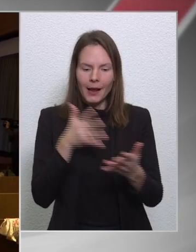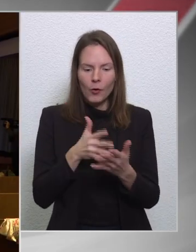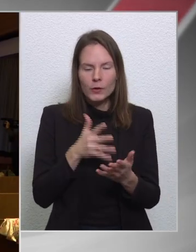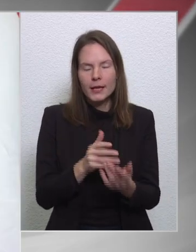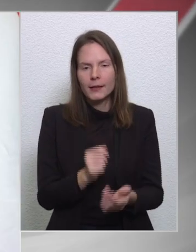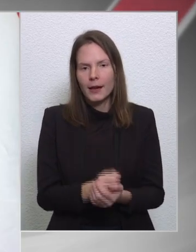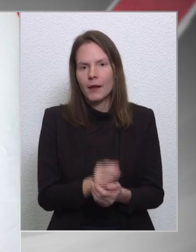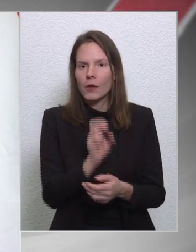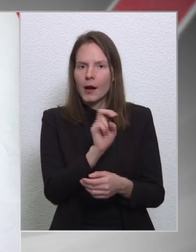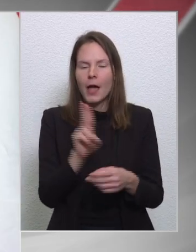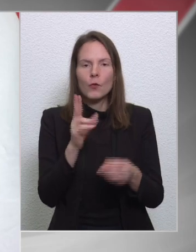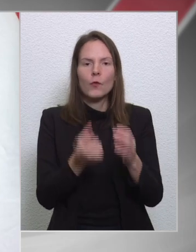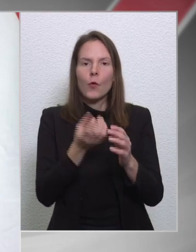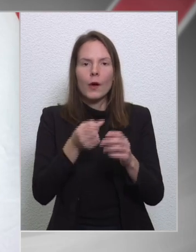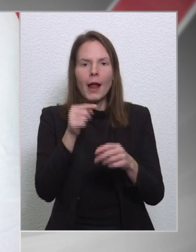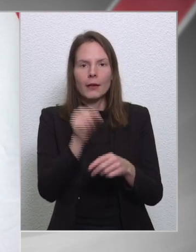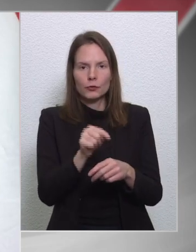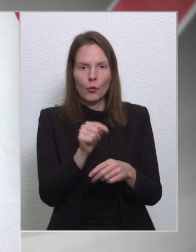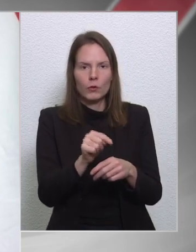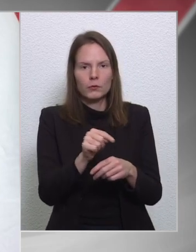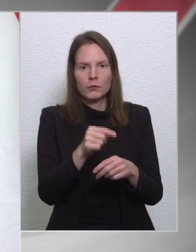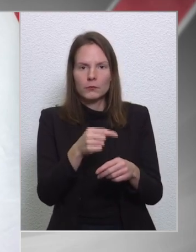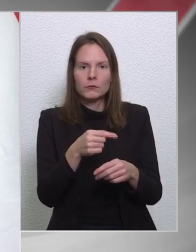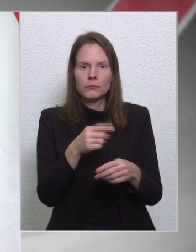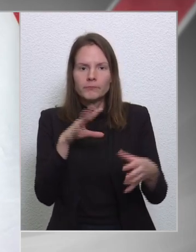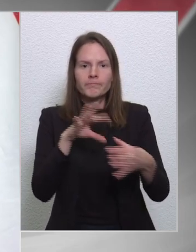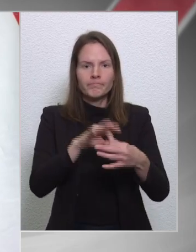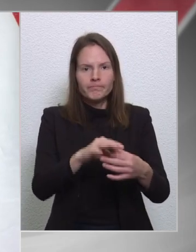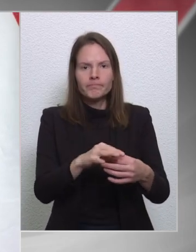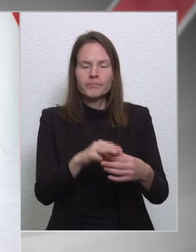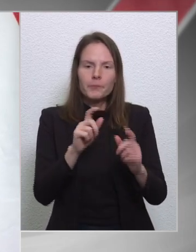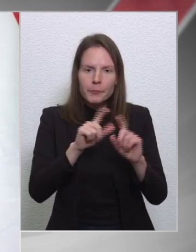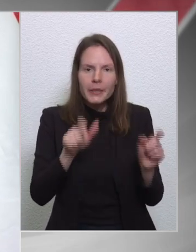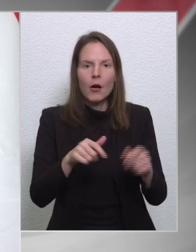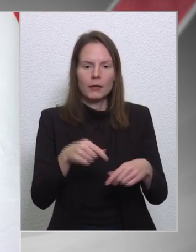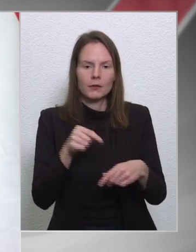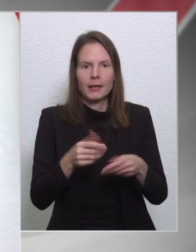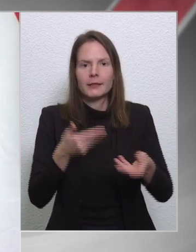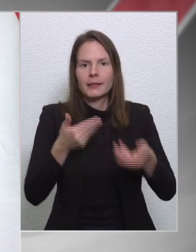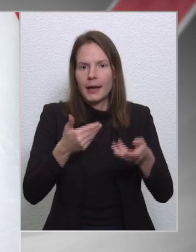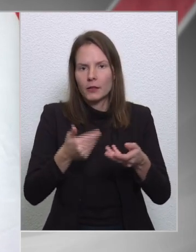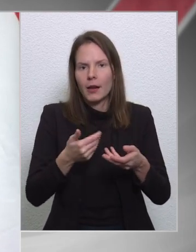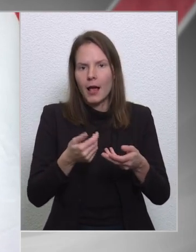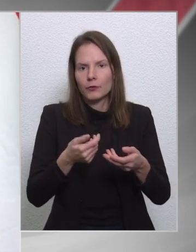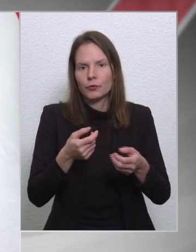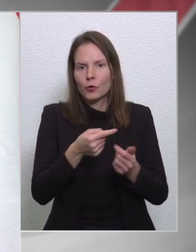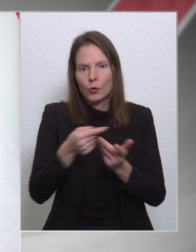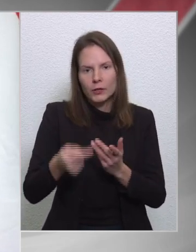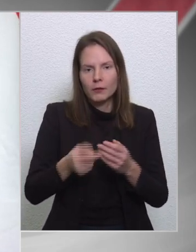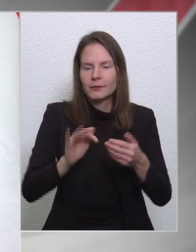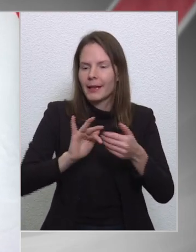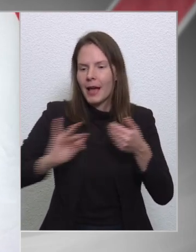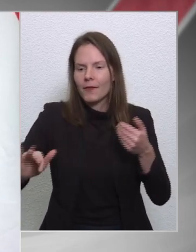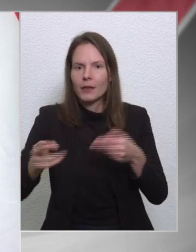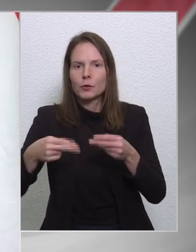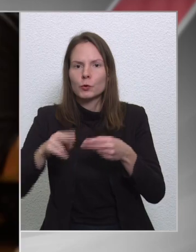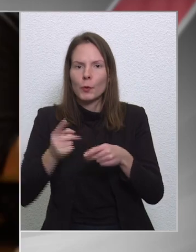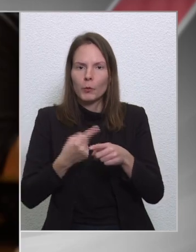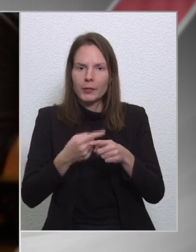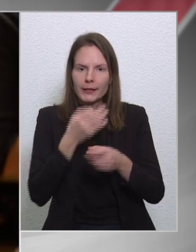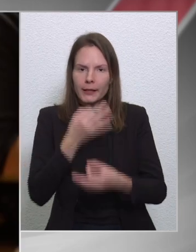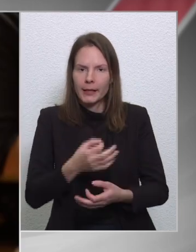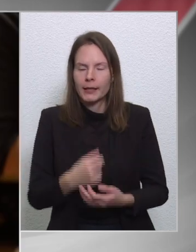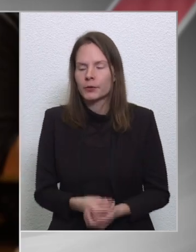forrásokhoz való hozzáférés lehetővé téve ezt a tárgyalássorozatot elválasszuk a többi politikai kérdéstől.